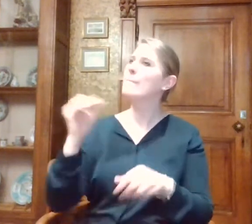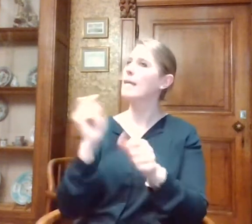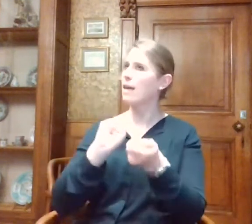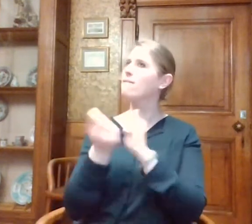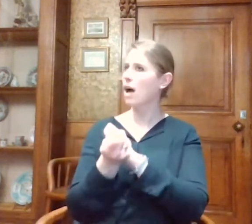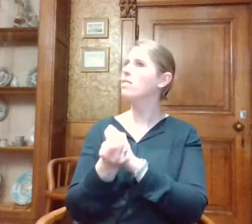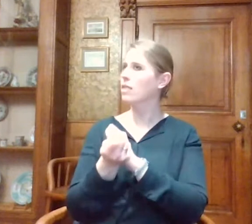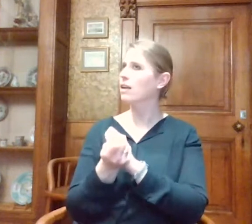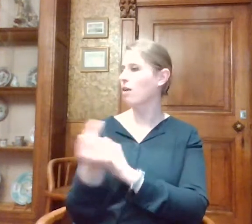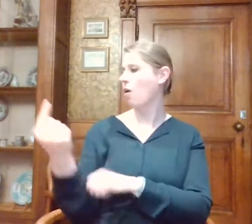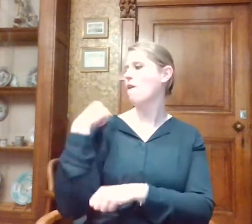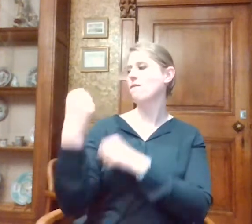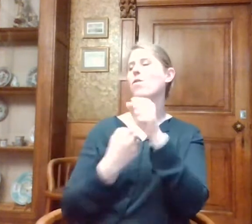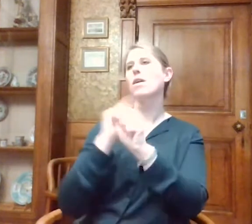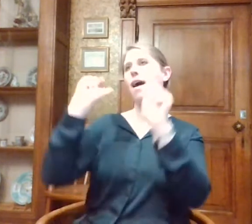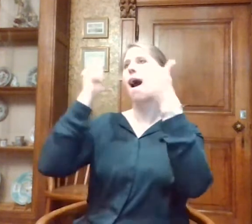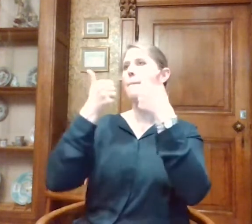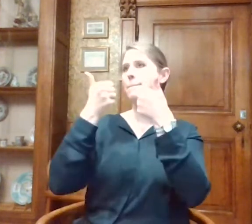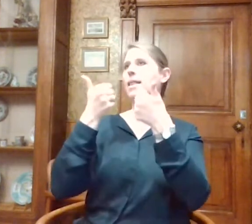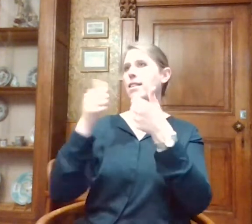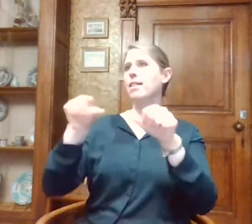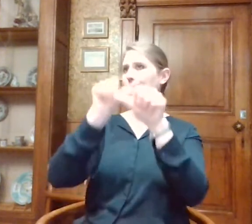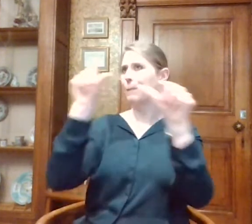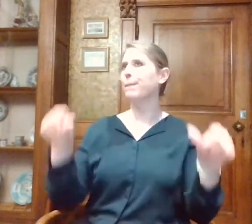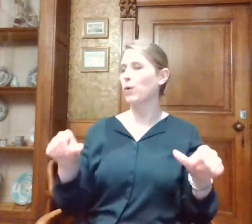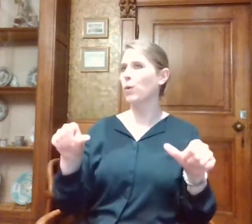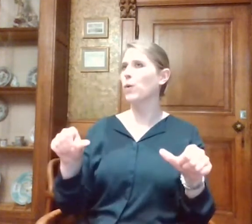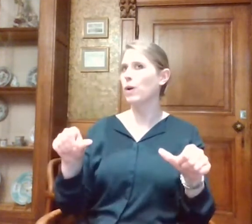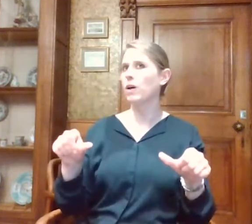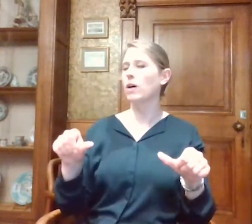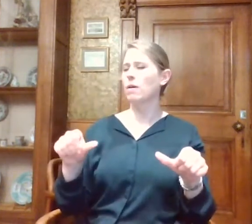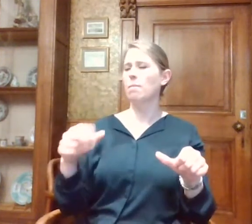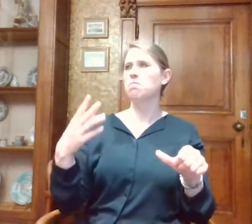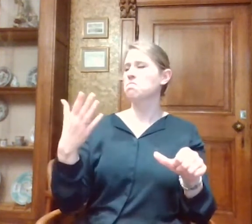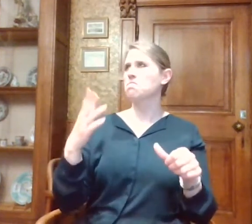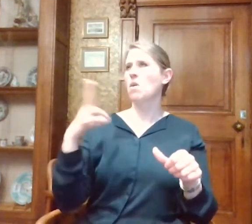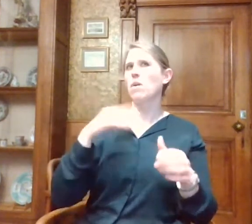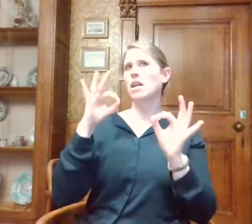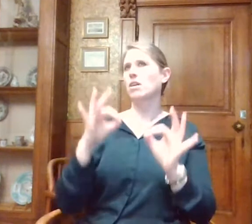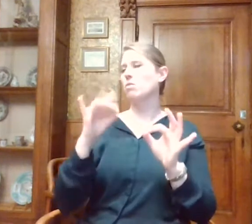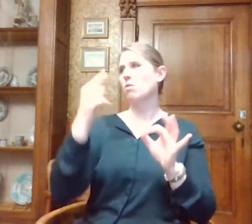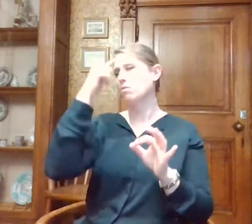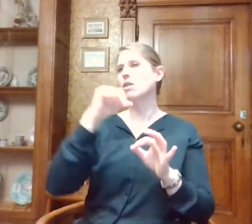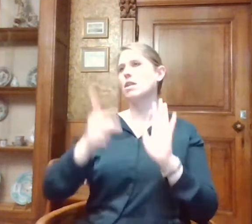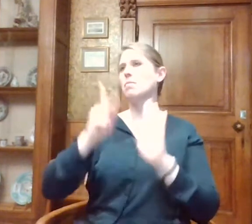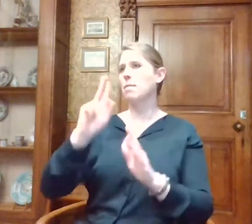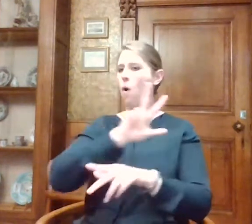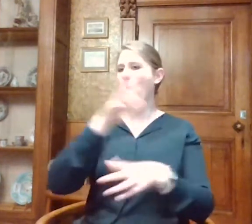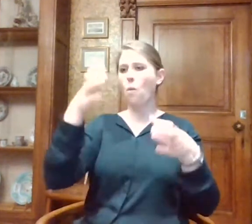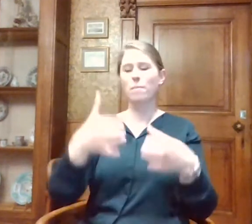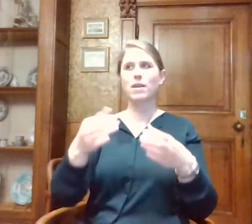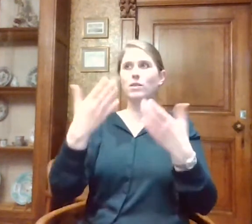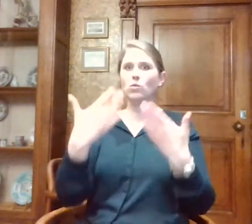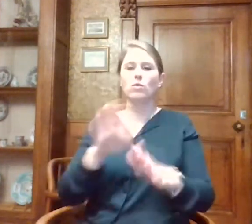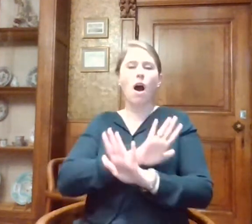Dus we hebben daar vorig jaar, in april, hebben daarmee begonnen. Ik weet niet meer wanneer, maar ze hebben die website aangepast. En eigenlijk staat alles erop wat